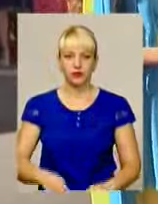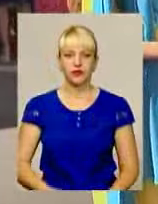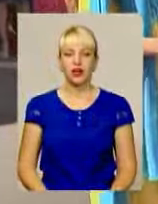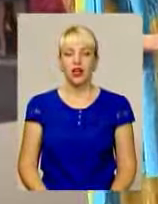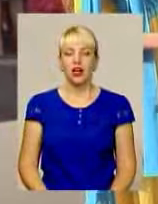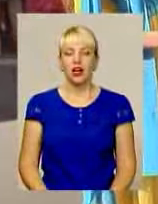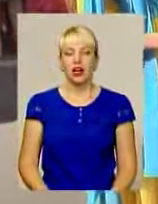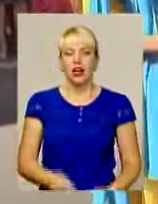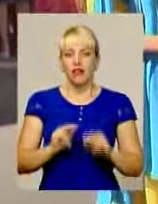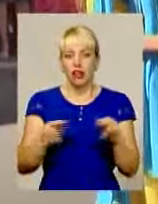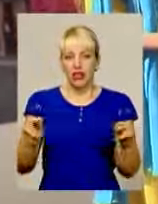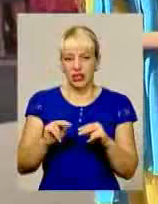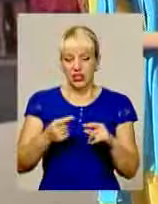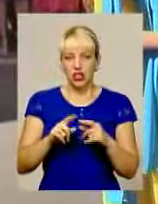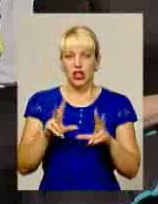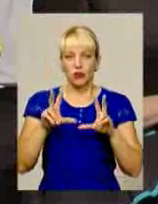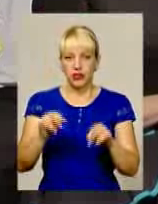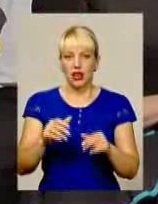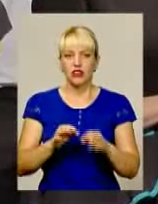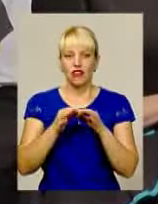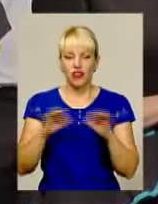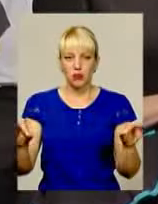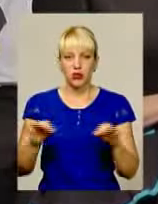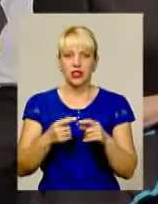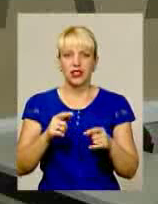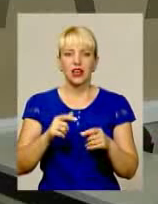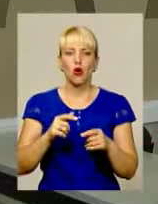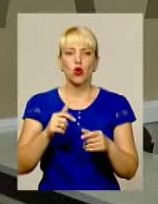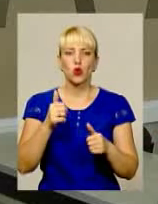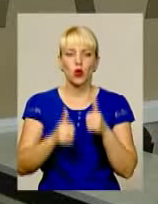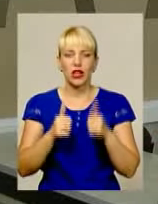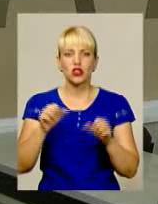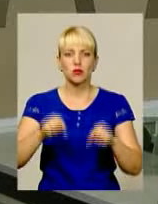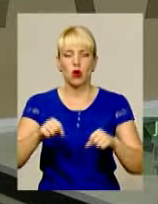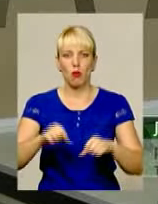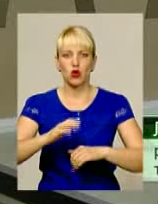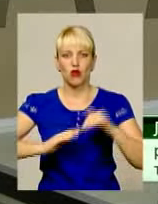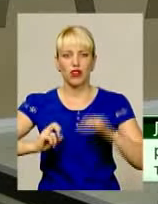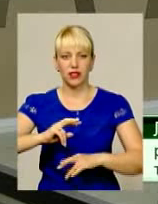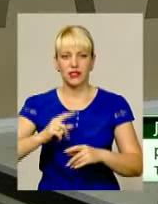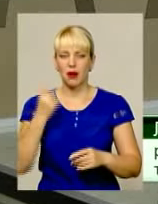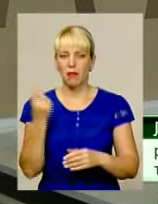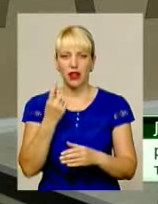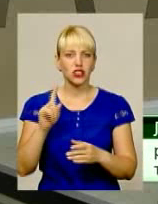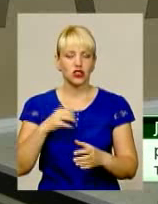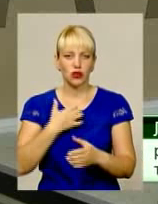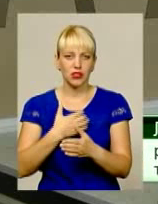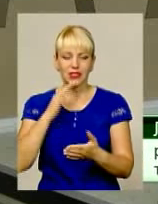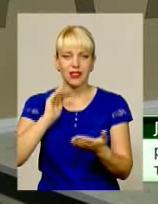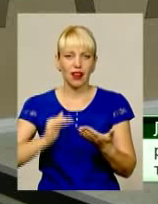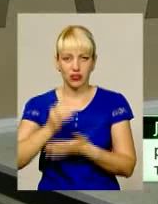Викладачі обіцяють за роки навчання випустити конкурентно спроможного фахівця. Перш за все, це якість освіти.